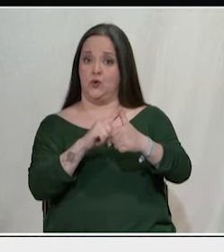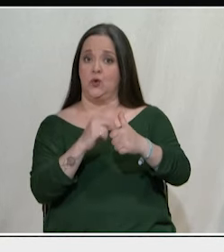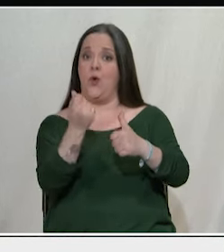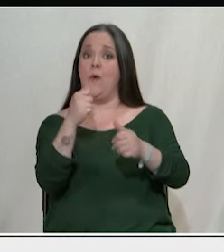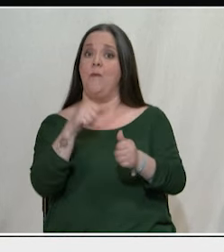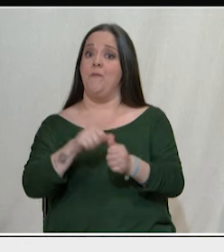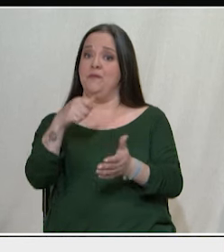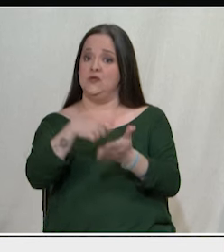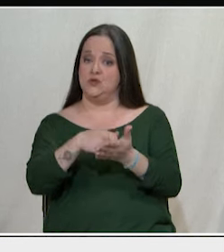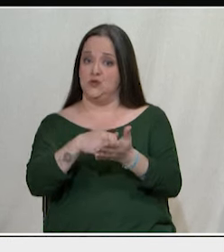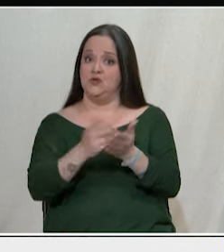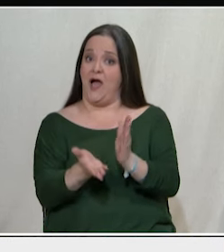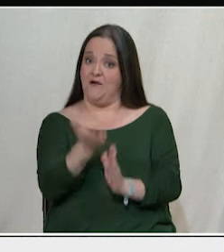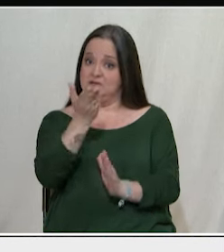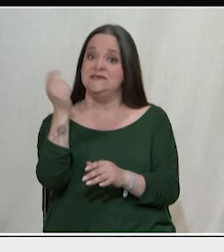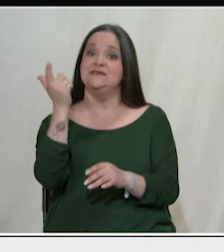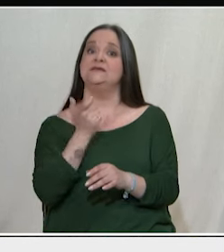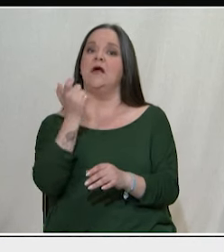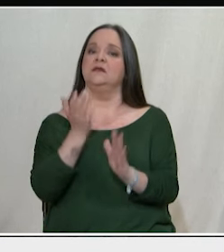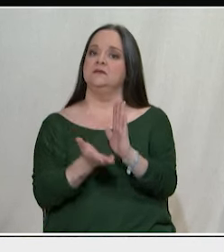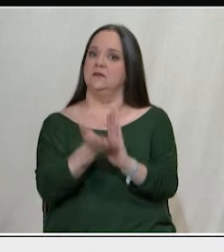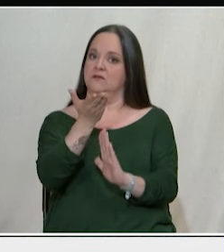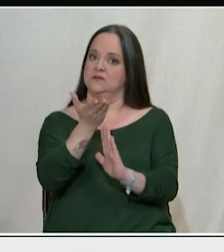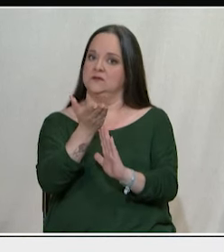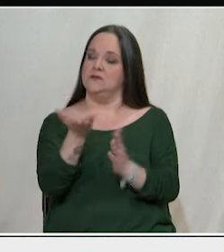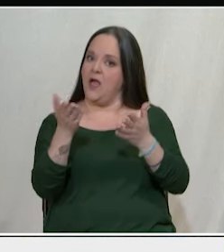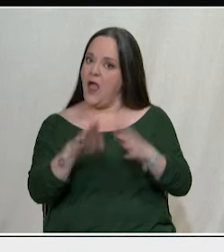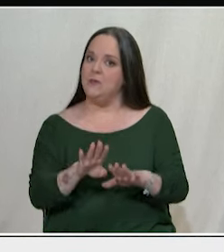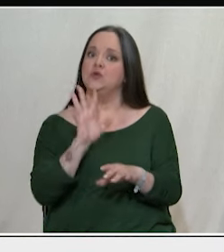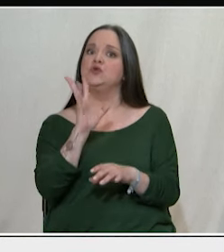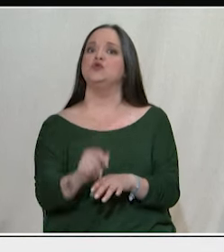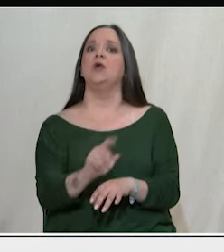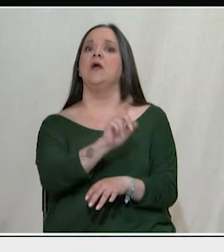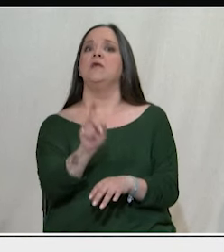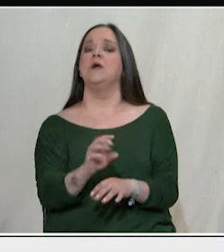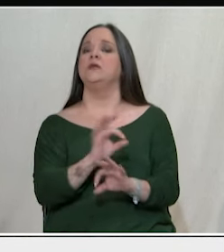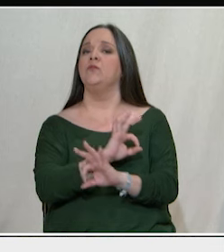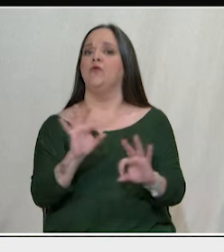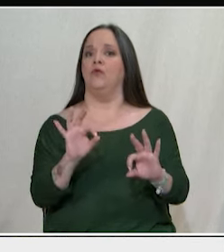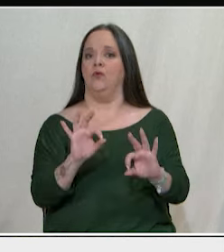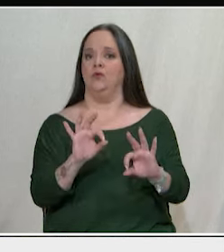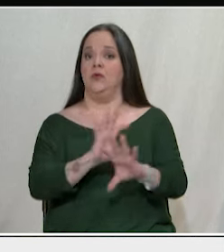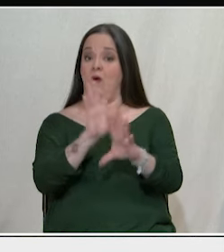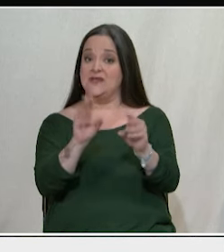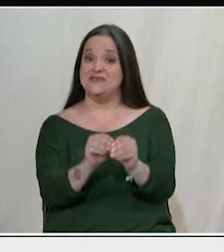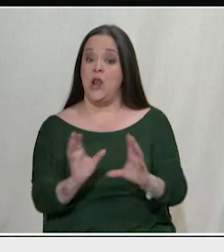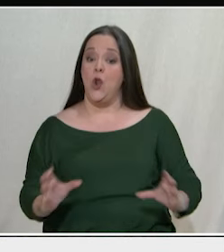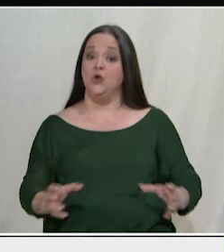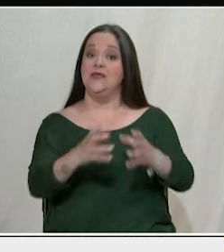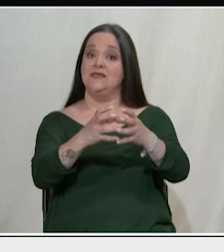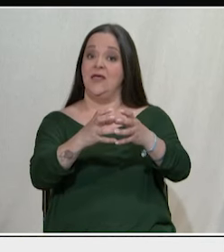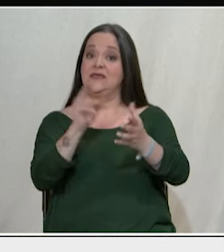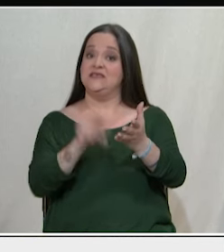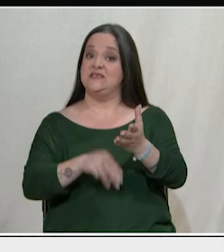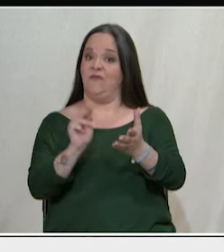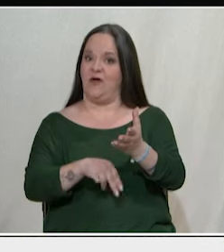και των συντάξεων έτσι ώστε να καλύπτουν το κόστος ζωής και ταυτόχρονα μέσα από συλλογικές συμβάσεις που αυτούς